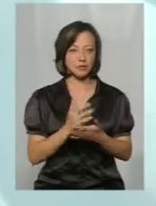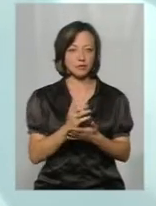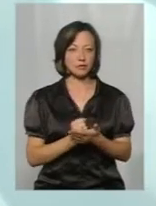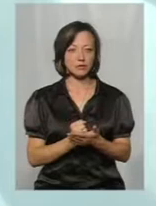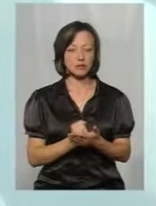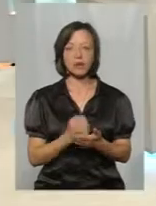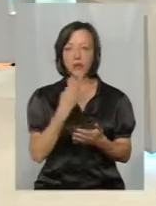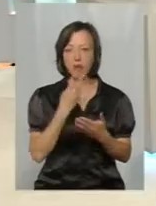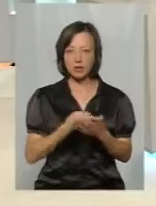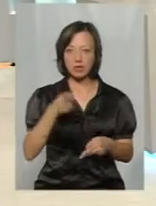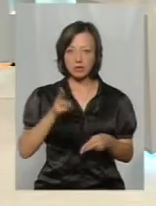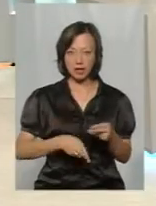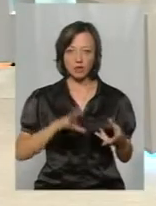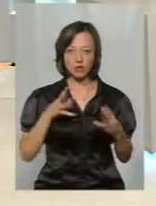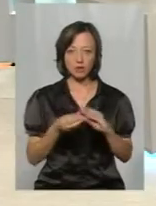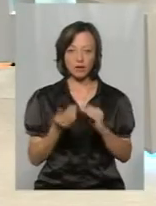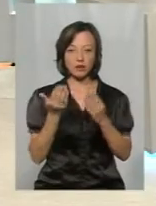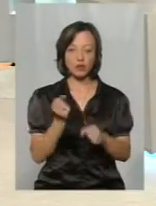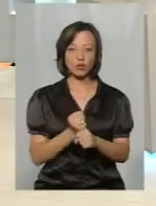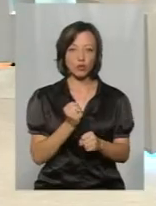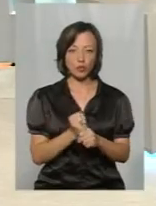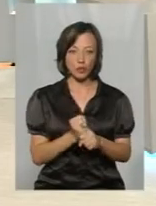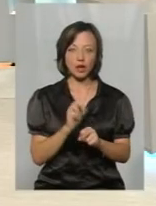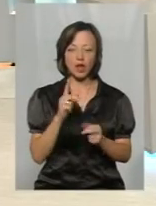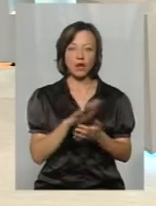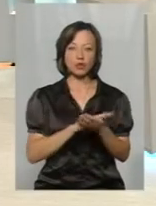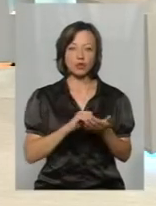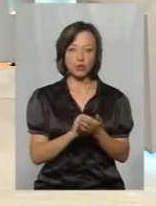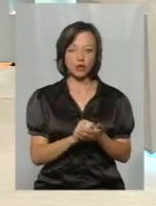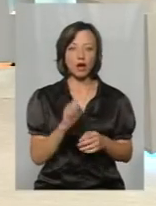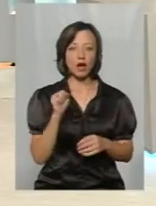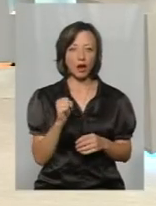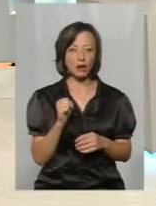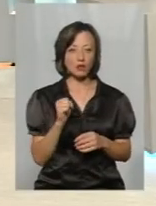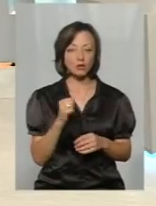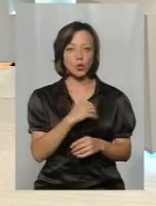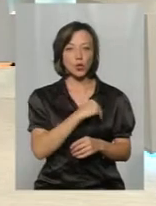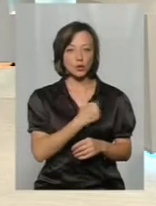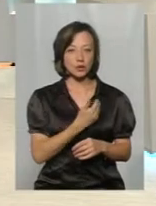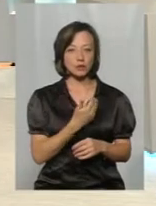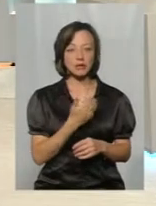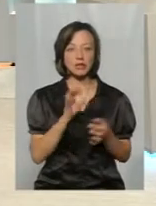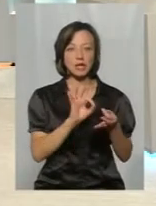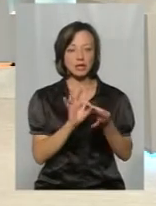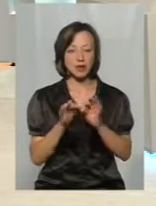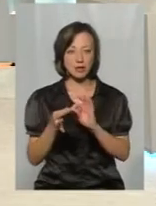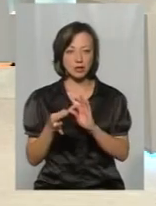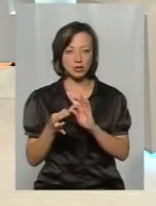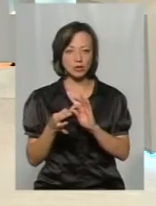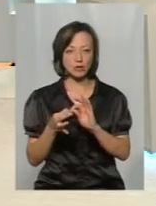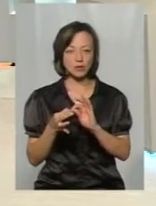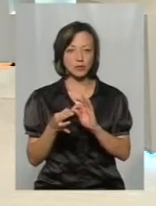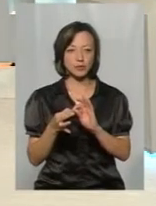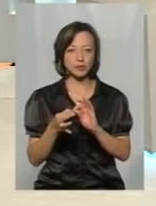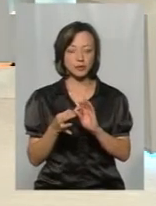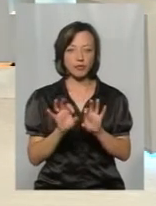Ми бачили вже кінцевий результат вашої роботи, тільки що, як вже знишкоджувалися. А хотілося б, щоб ви детальніше все ж